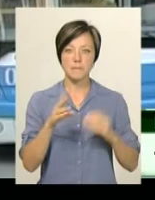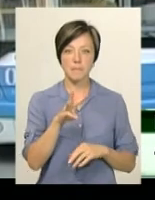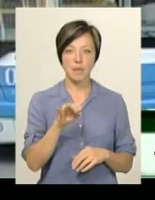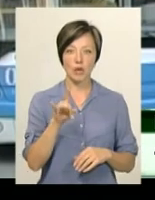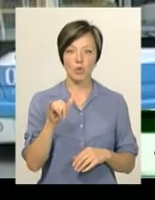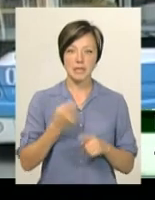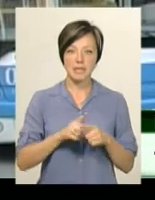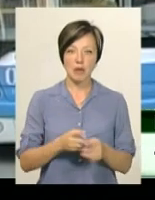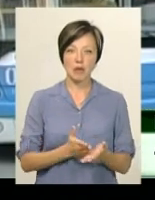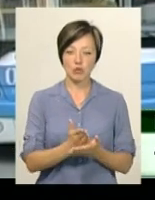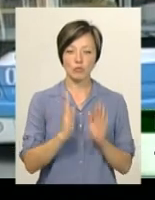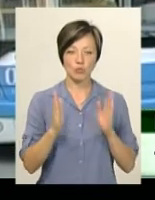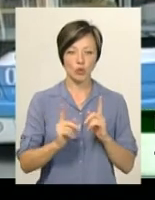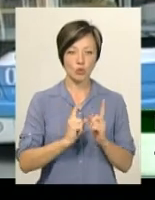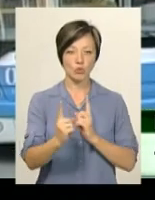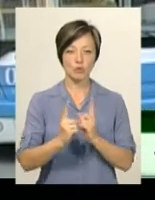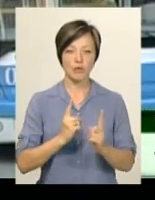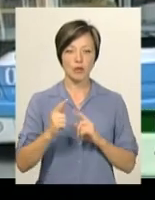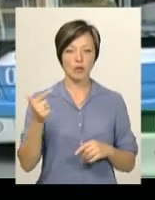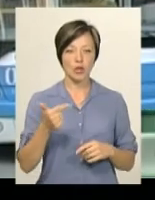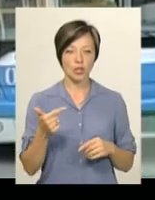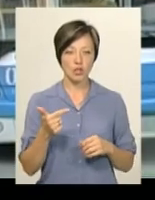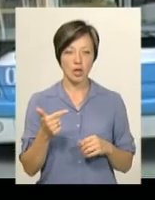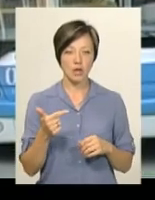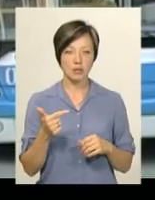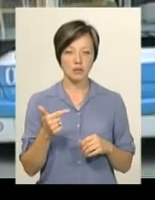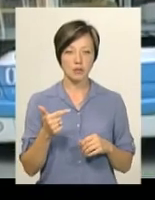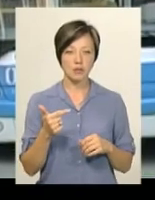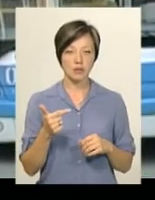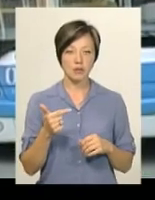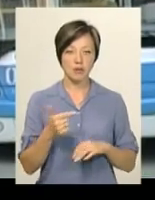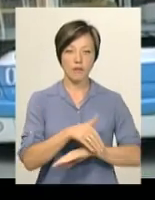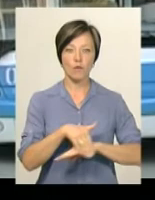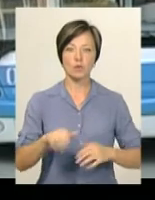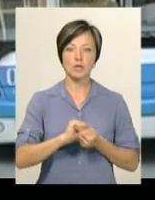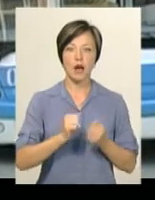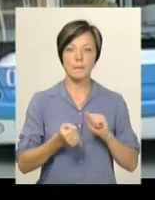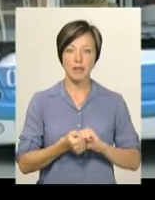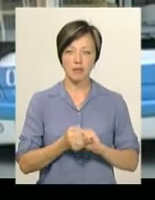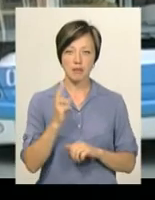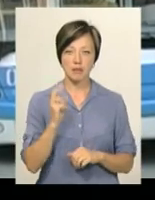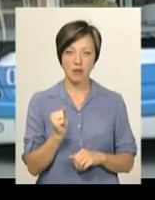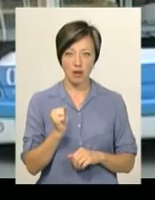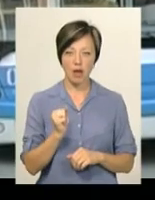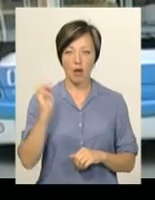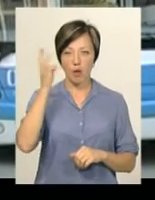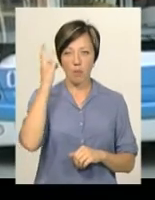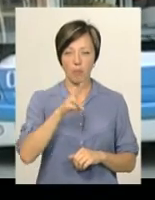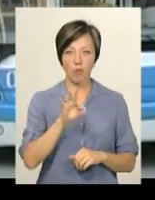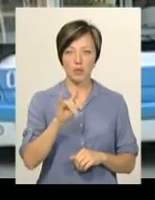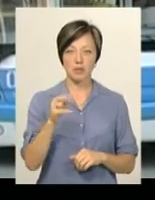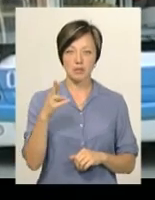цей маршрут буде курсувати Гречани, вулиця Кам'янецька, Подільська,